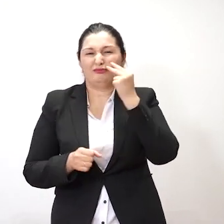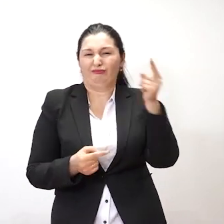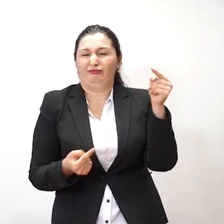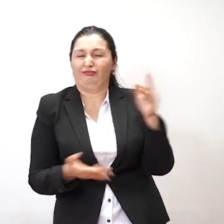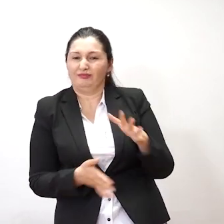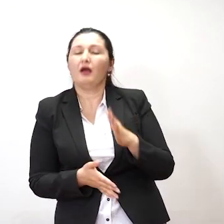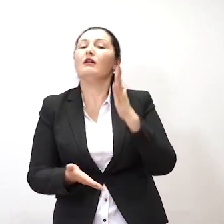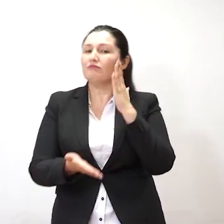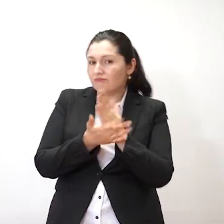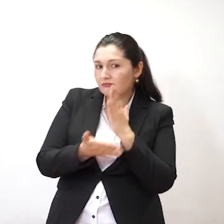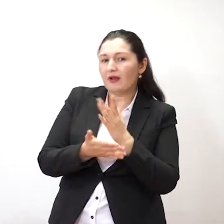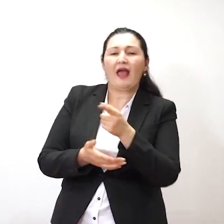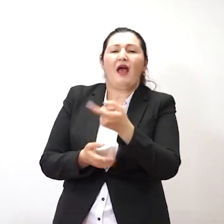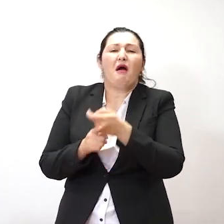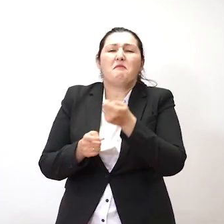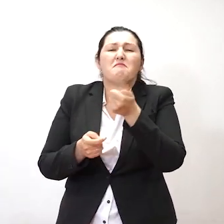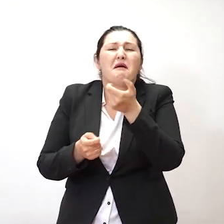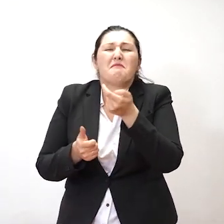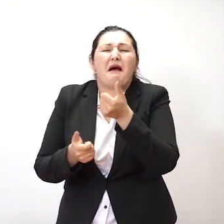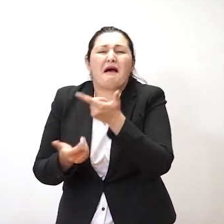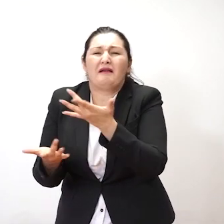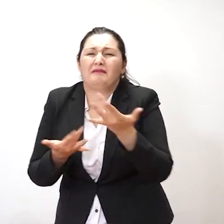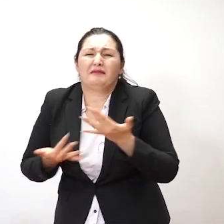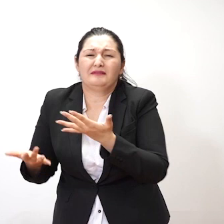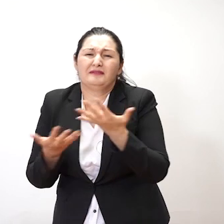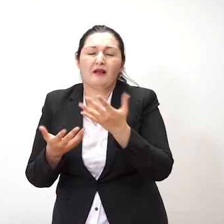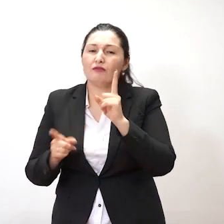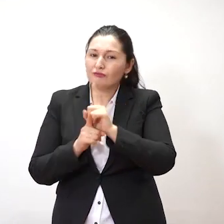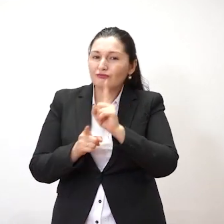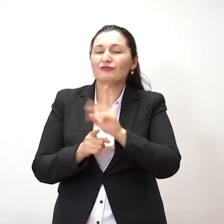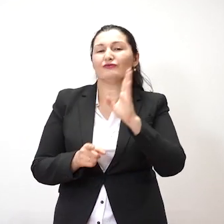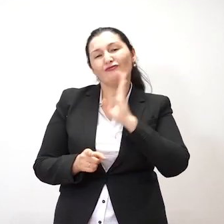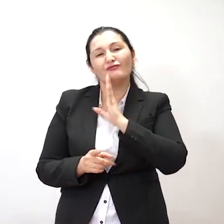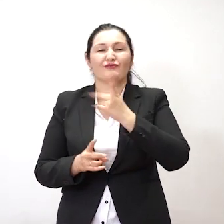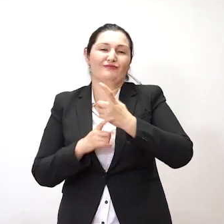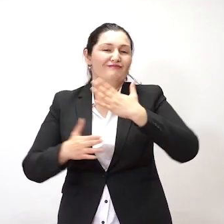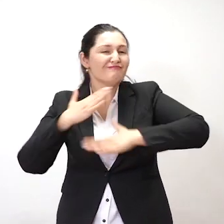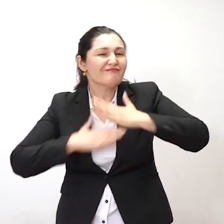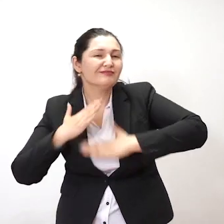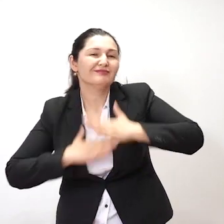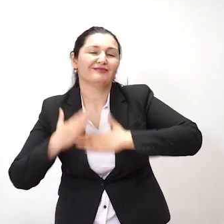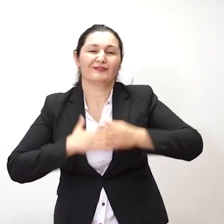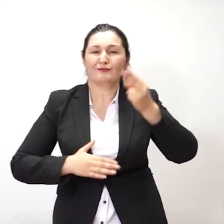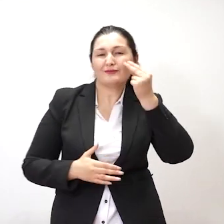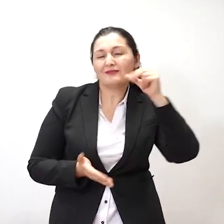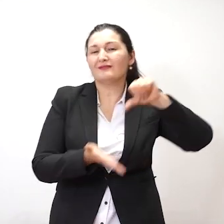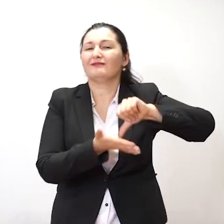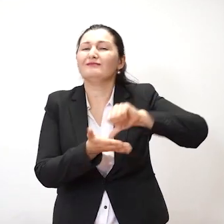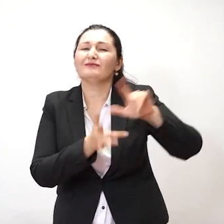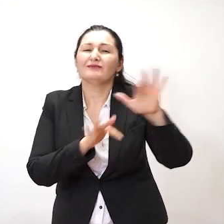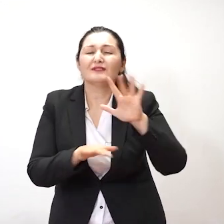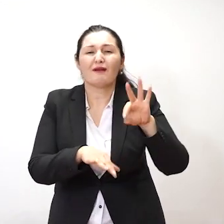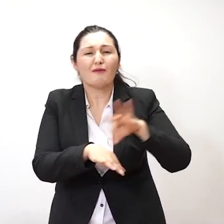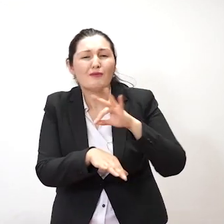ولی اونها کم شمار هستند. کره های کمتر هستند. و زن البته بسر خورسن می شد. ممنون می شد اگر مرد در برای اون